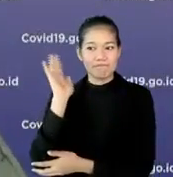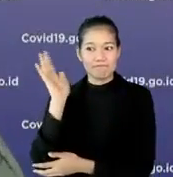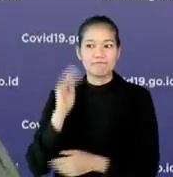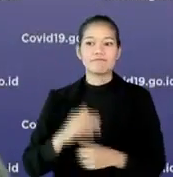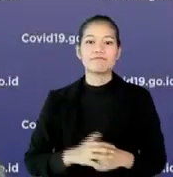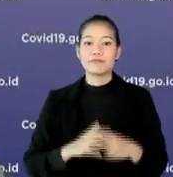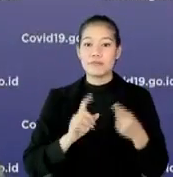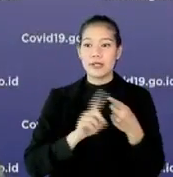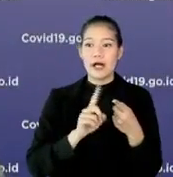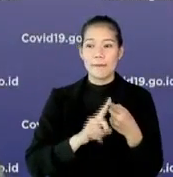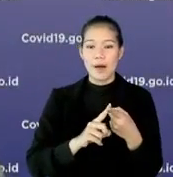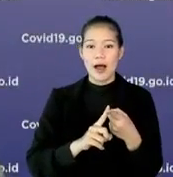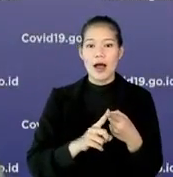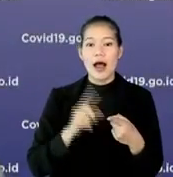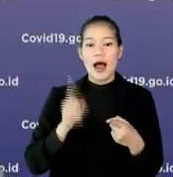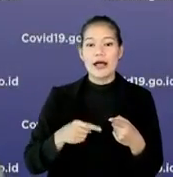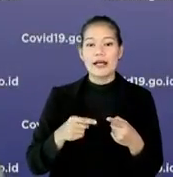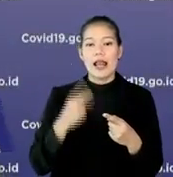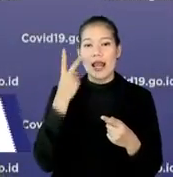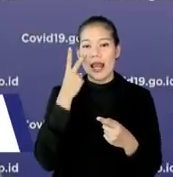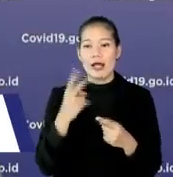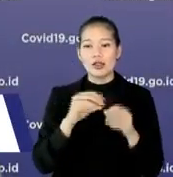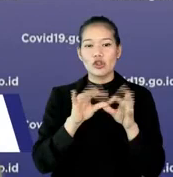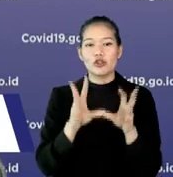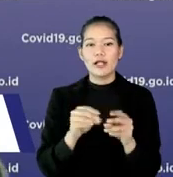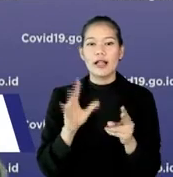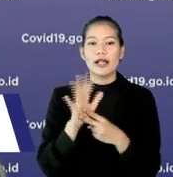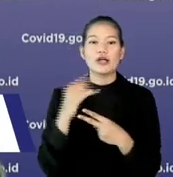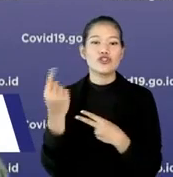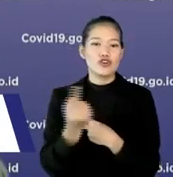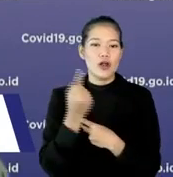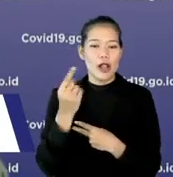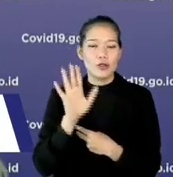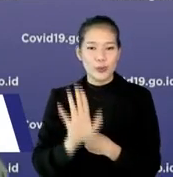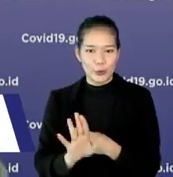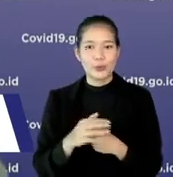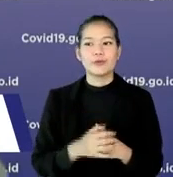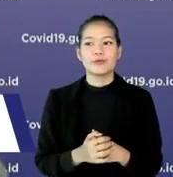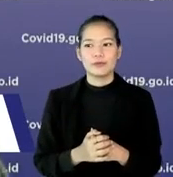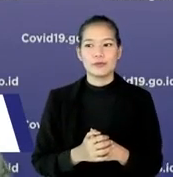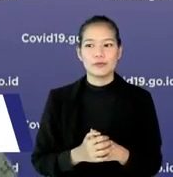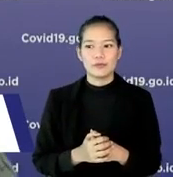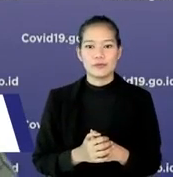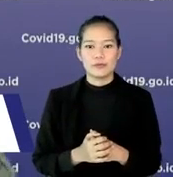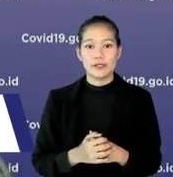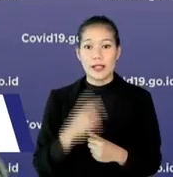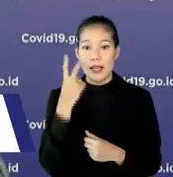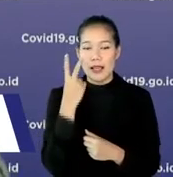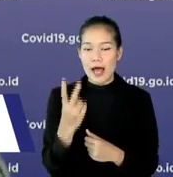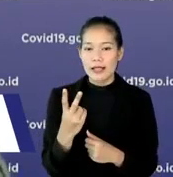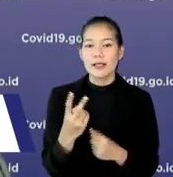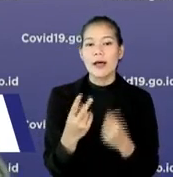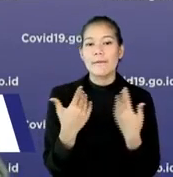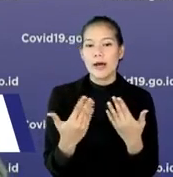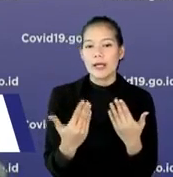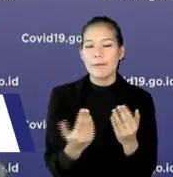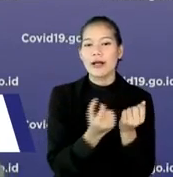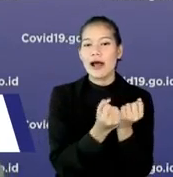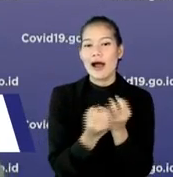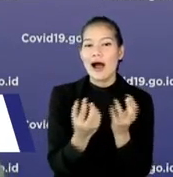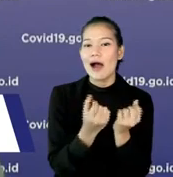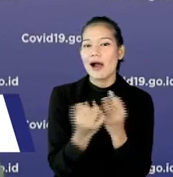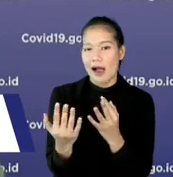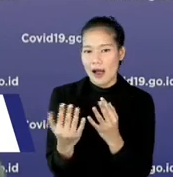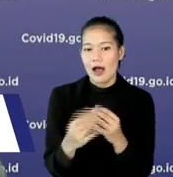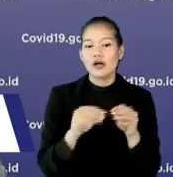Jadi pertama kita masuk ke level nasional dulu sebelum masuk ke level provinsi. Jadi kita lihat dulu angka seperti biasa kita